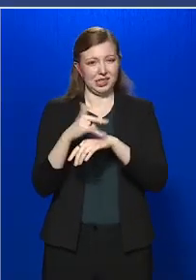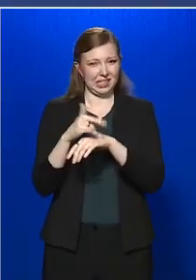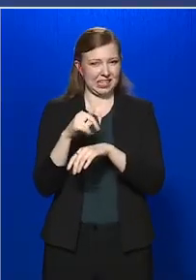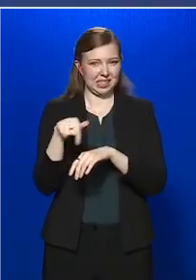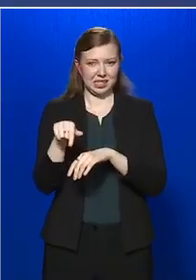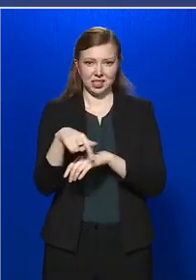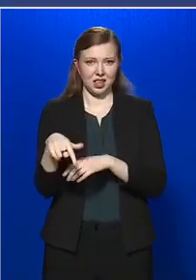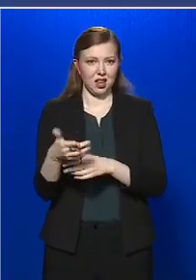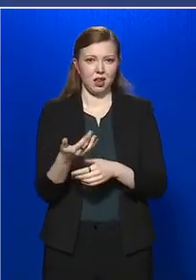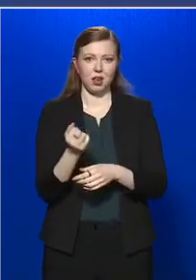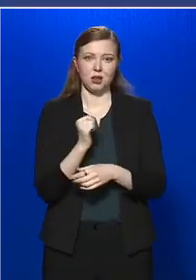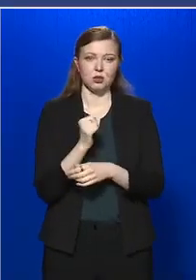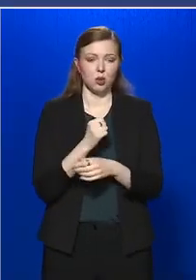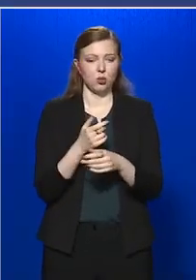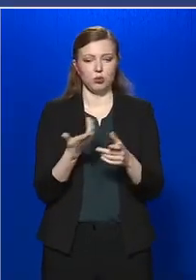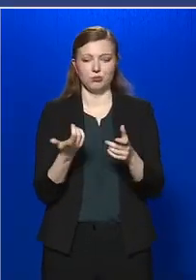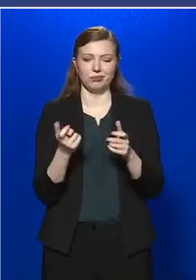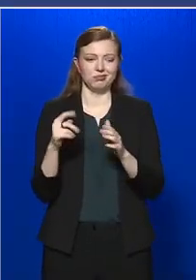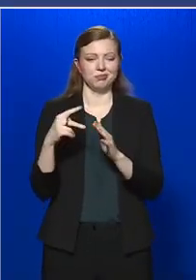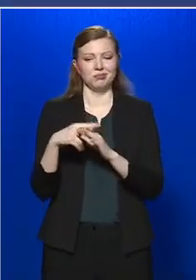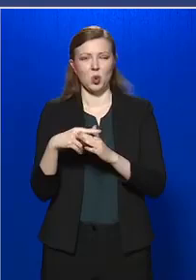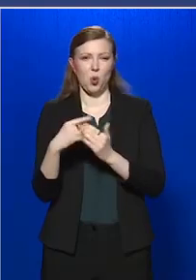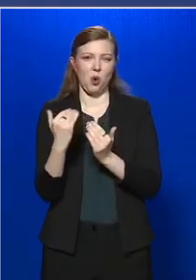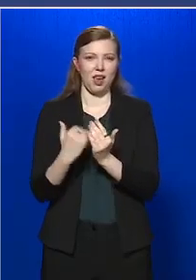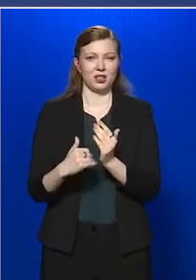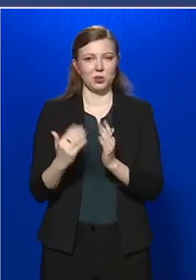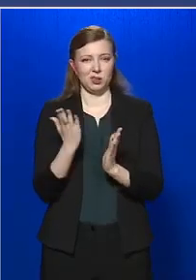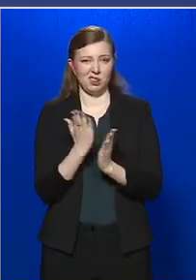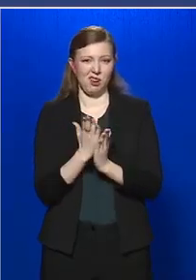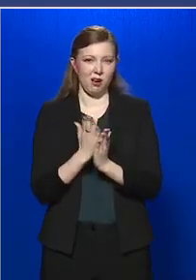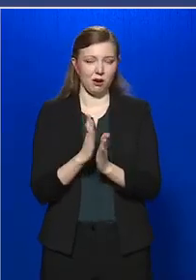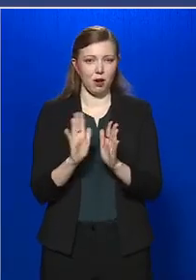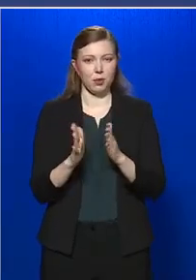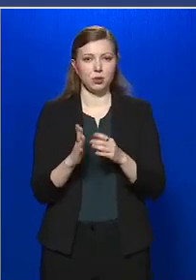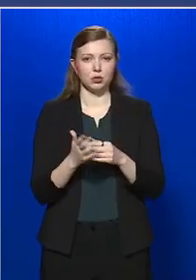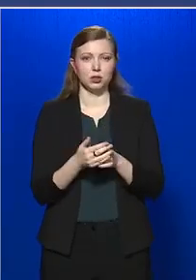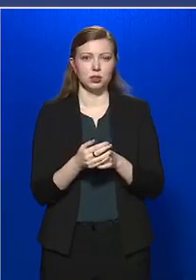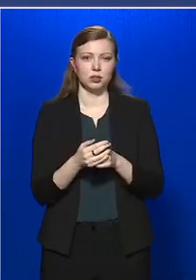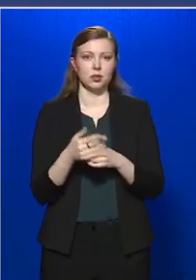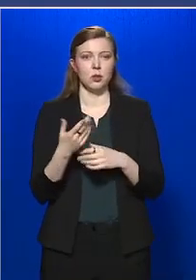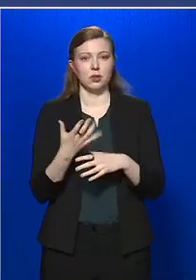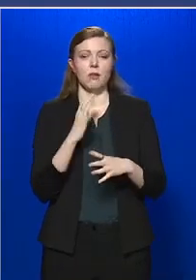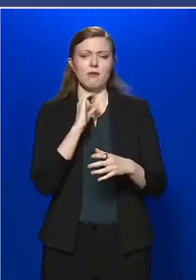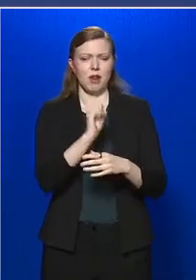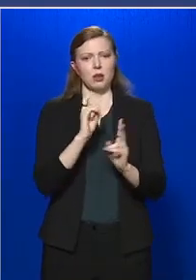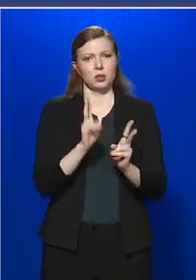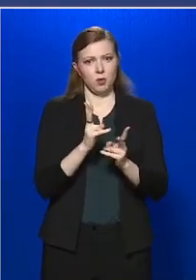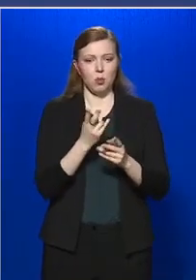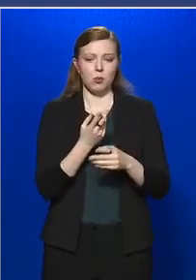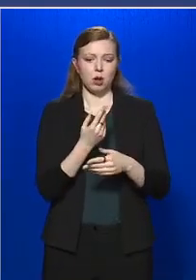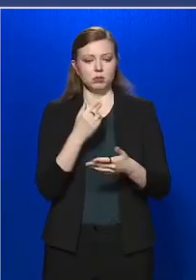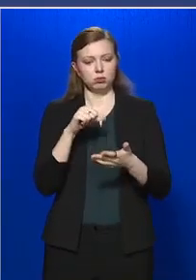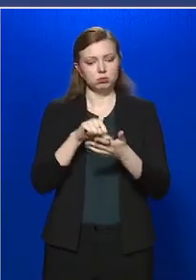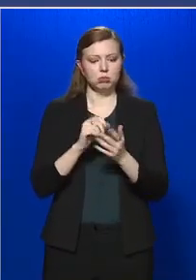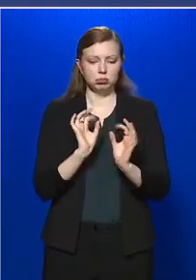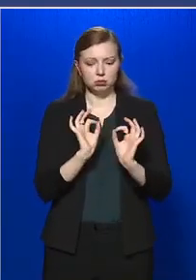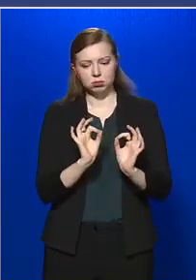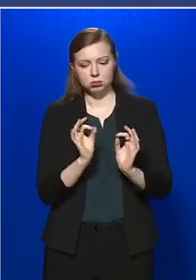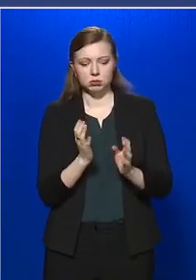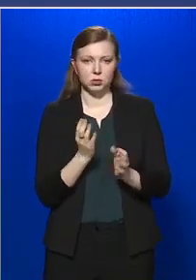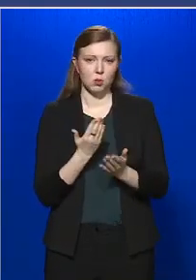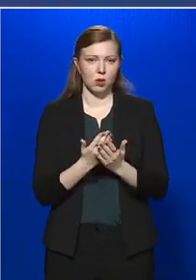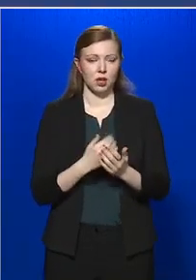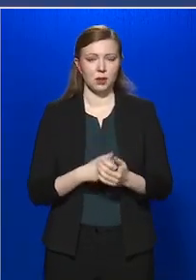csak nagyon korlátozottan alkalmasak ezeknek a válaszoknak a megválaszolására.